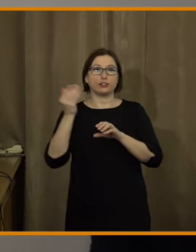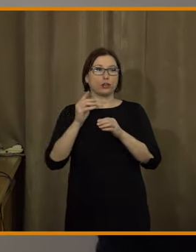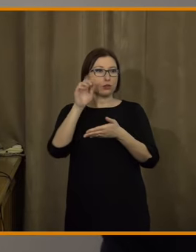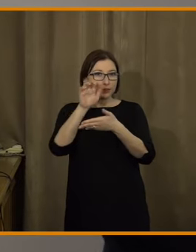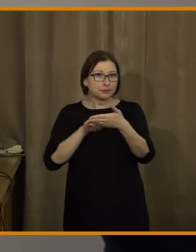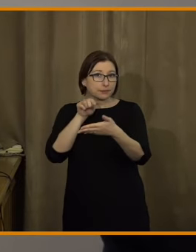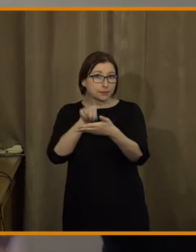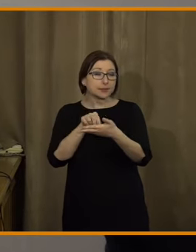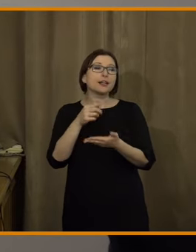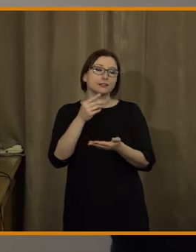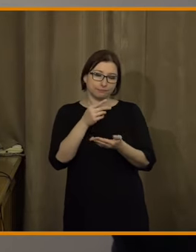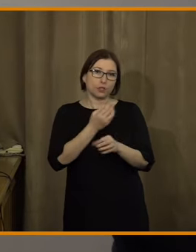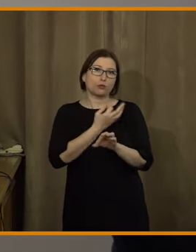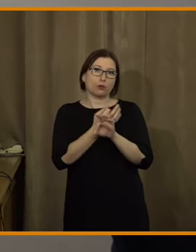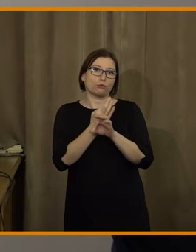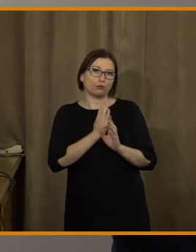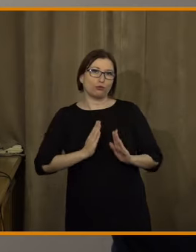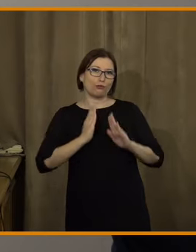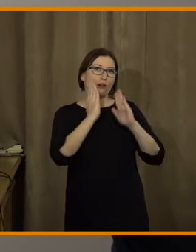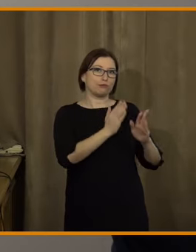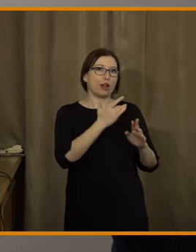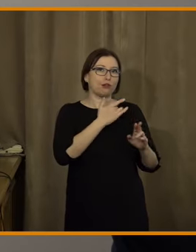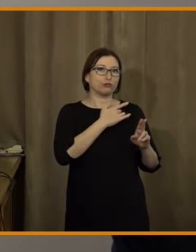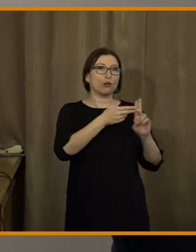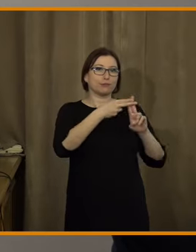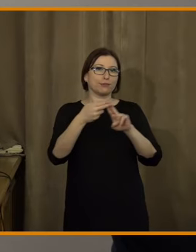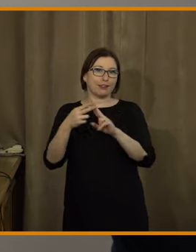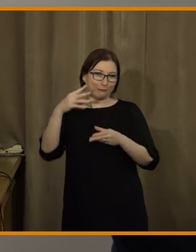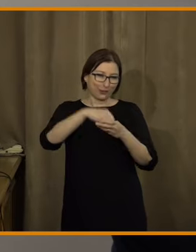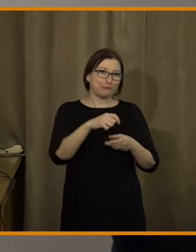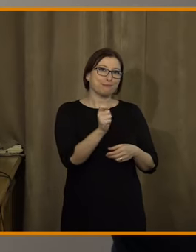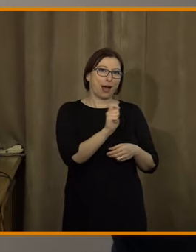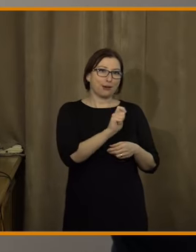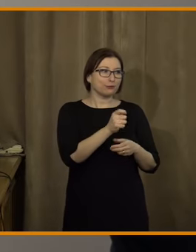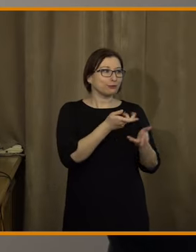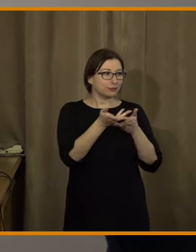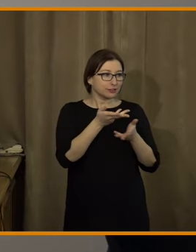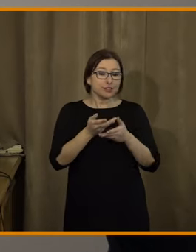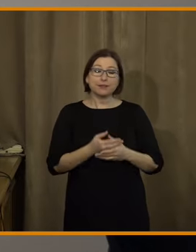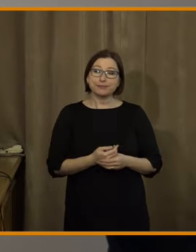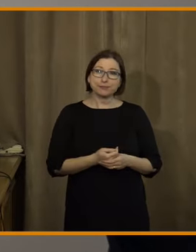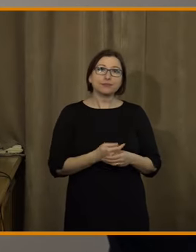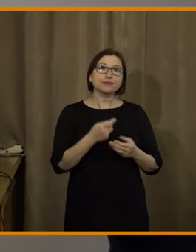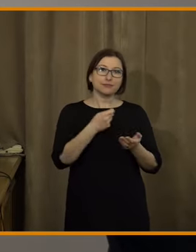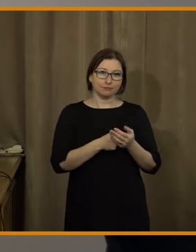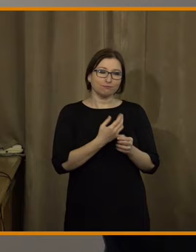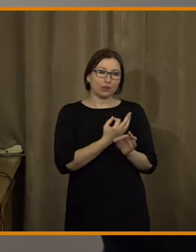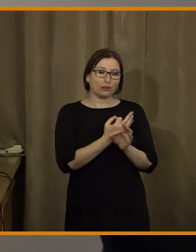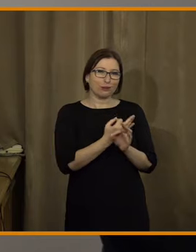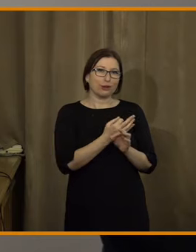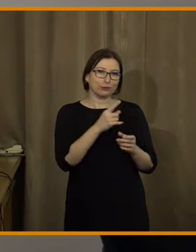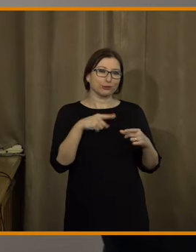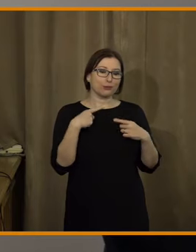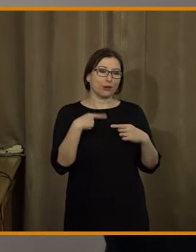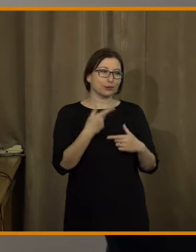v rámci těch přestávek s nimi probrat i podrobnosti k toho výzkumu, tak jsou vám